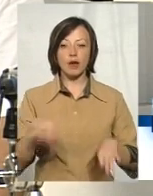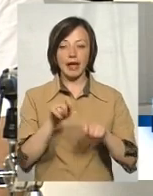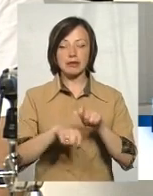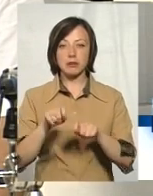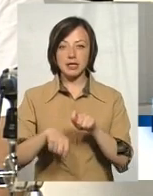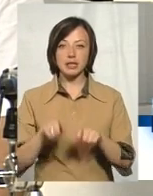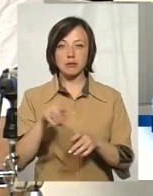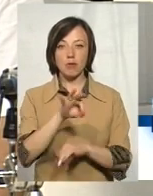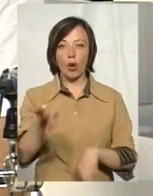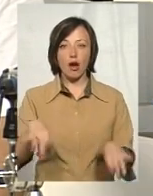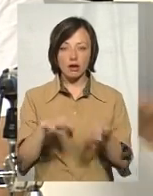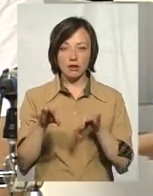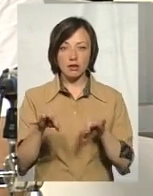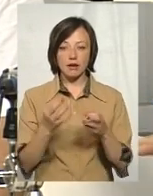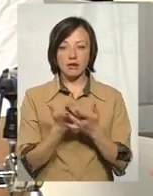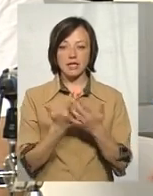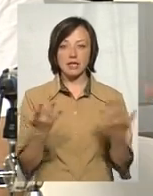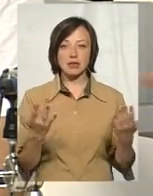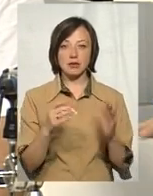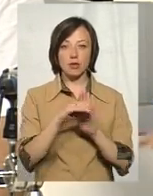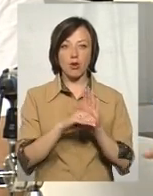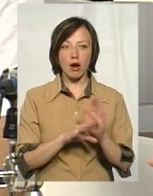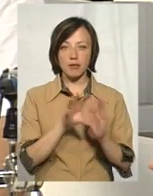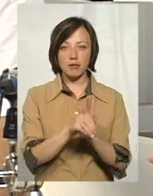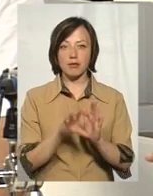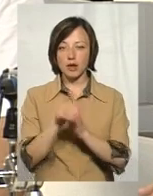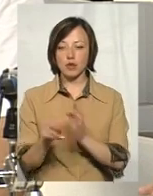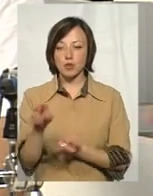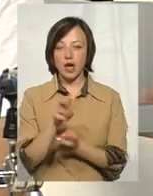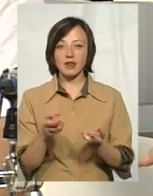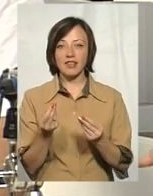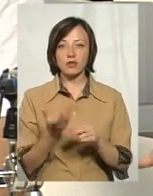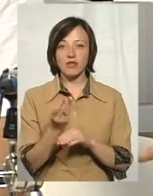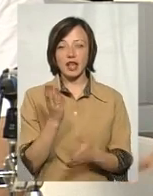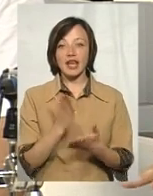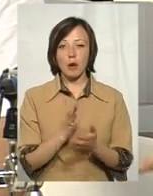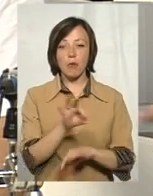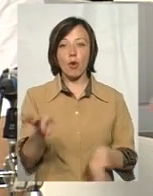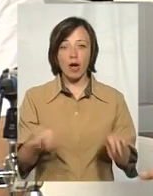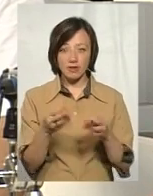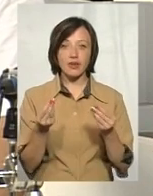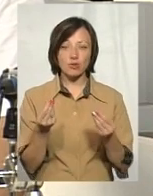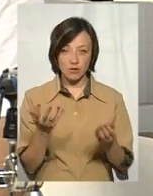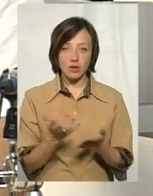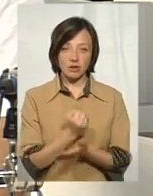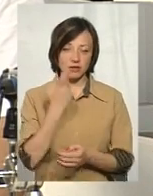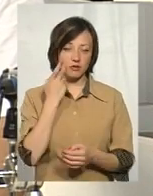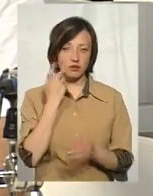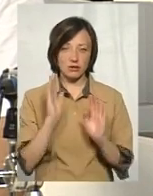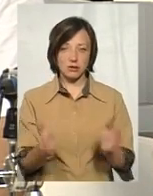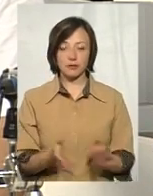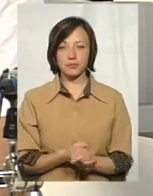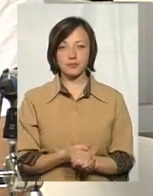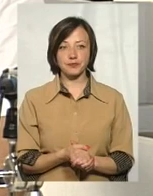експертизу, і ті проекти в різні програми, і шукати під них фінансування. Як є проєкт, то фінансування завжди знайдеться.